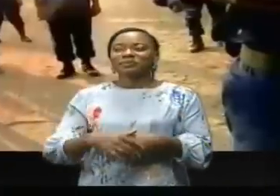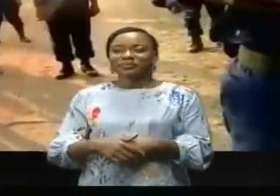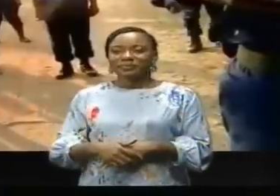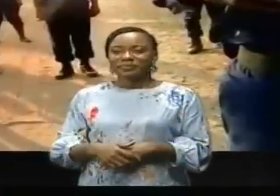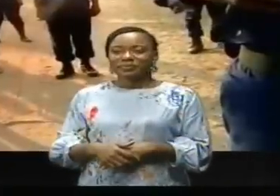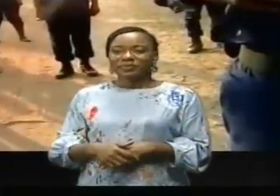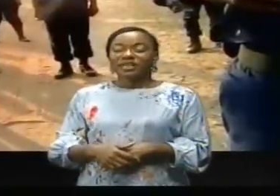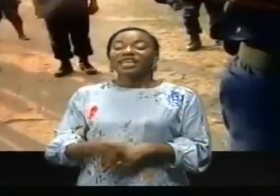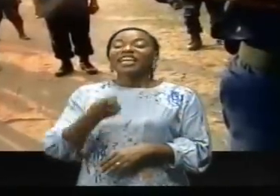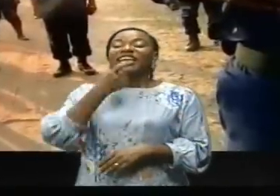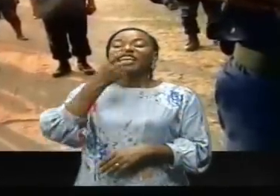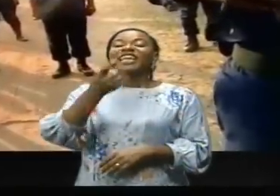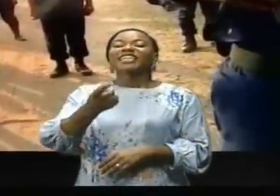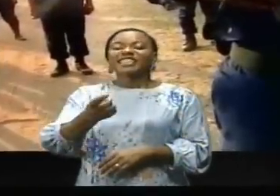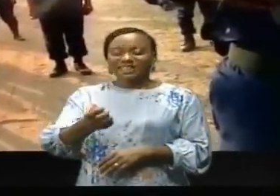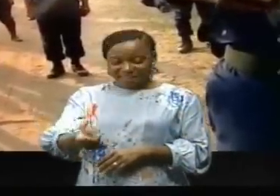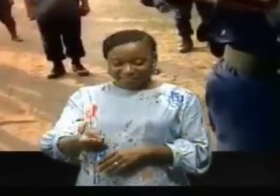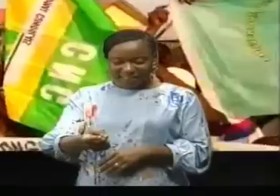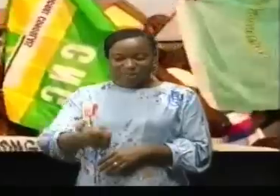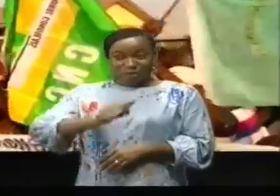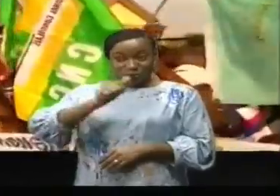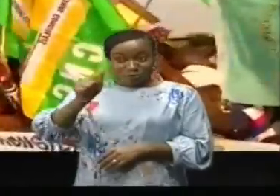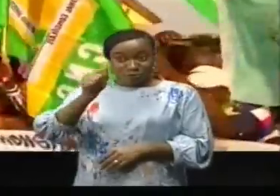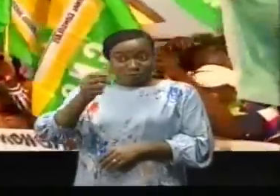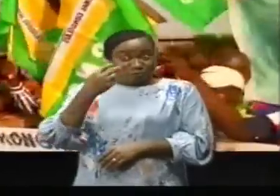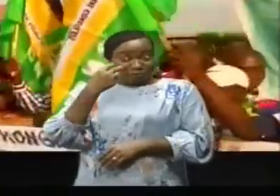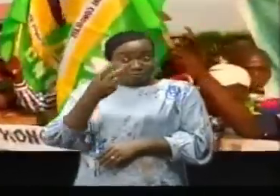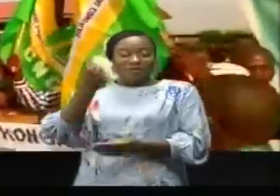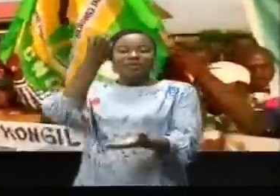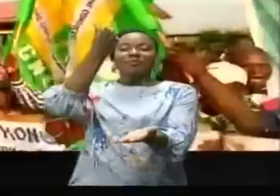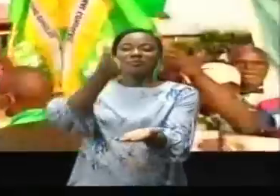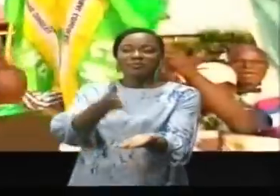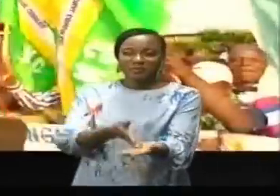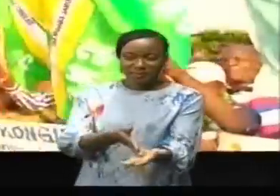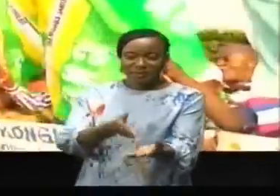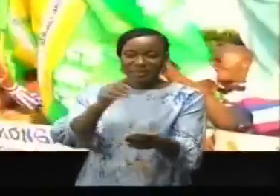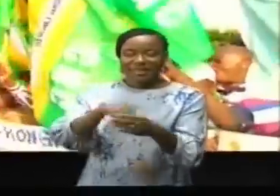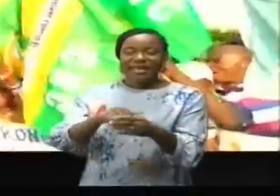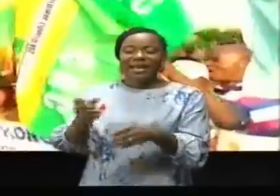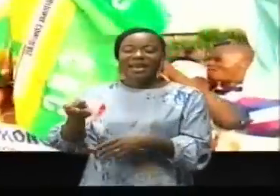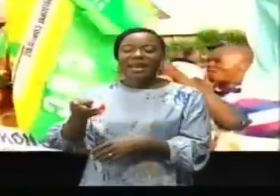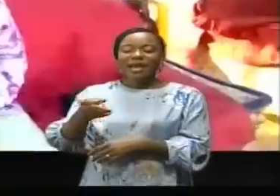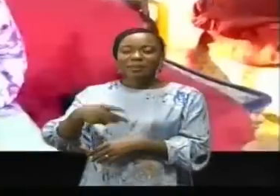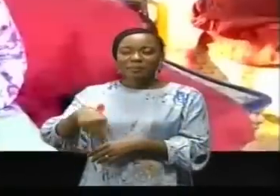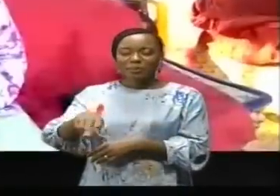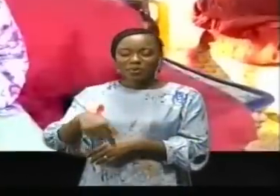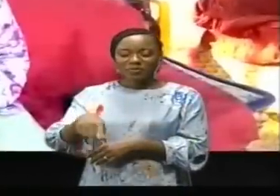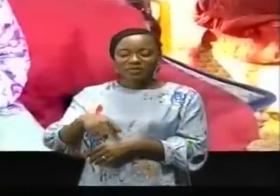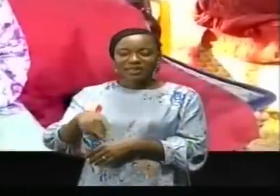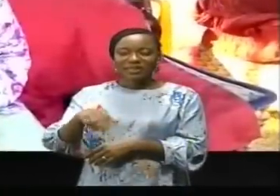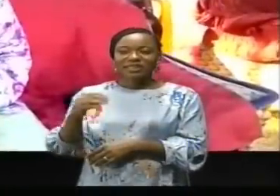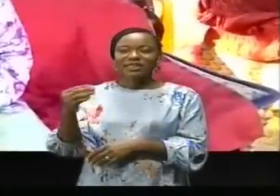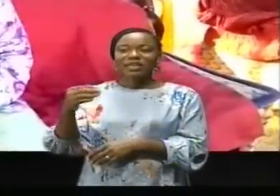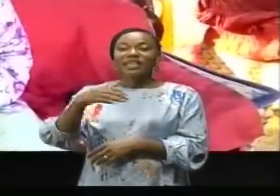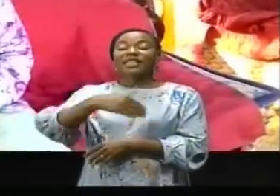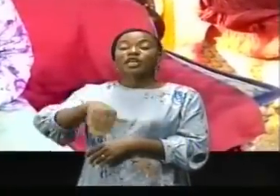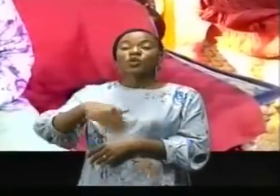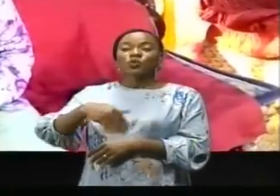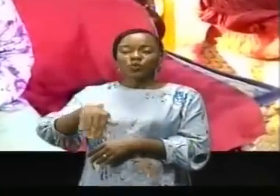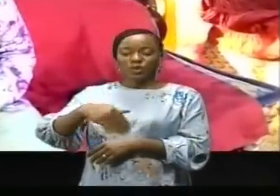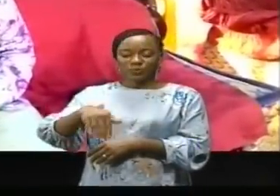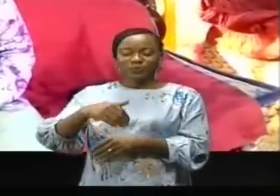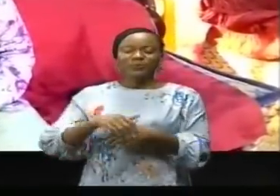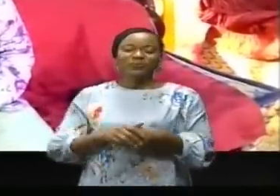Il a dit, il a fait et reste le bâtissaire de la province du Puy-Loup. Lui, c'est le gouverneur Willy Itchundala-Hassan qui valablement fait